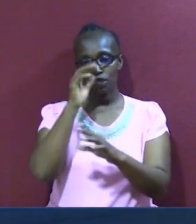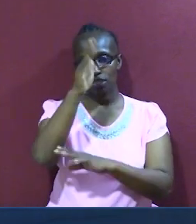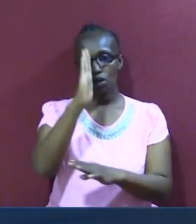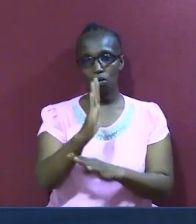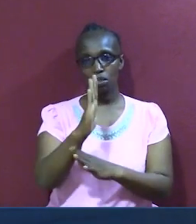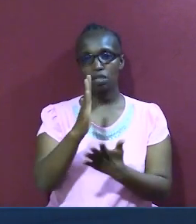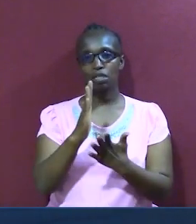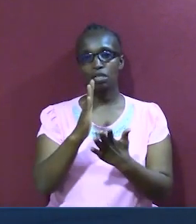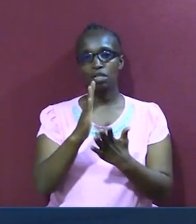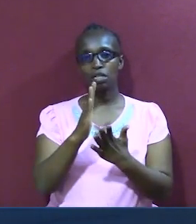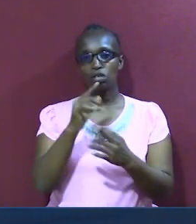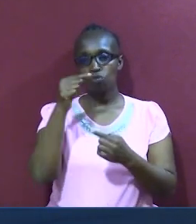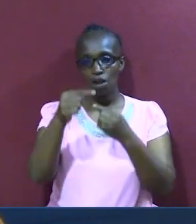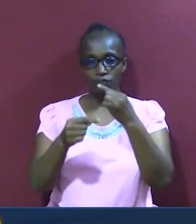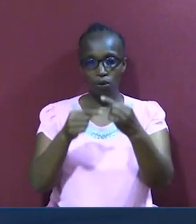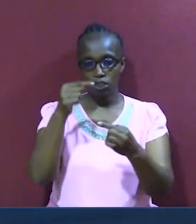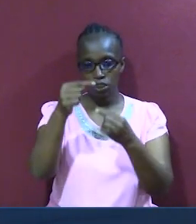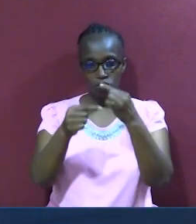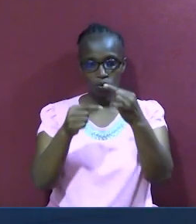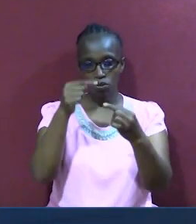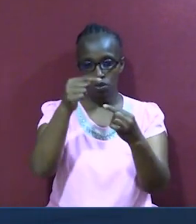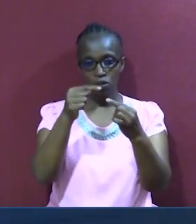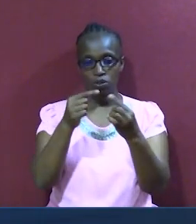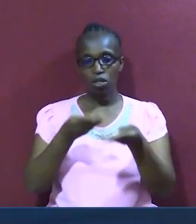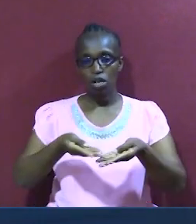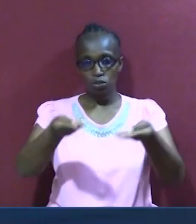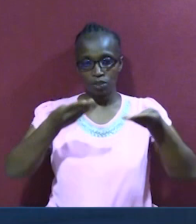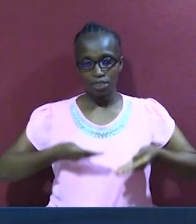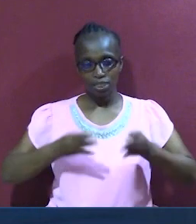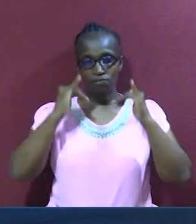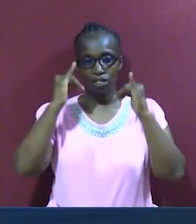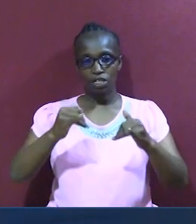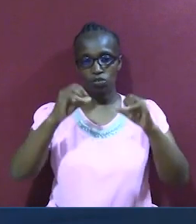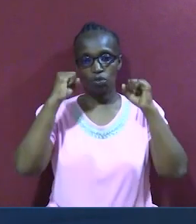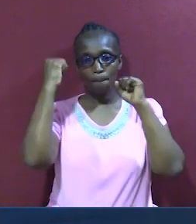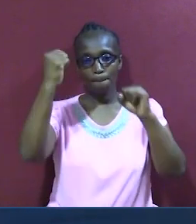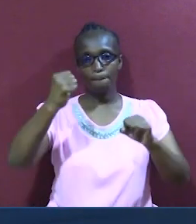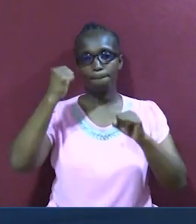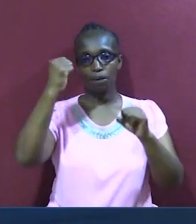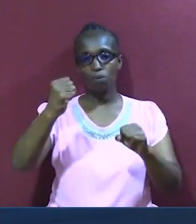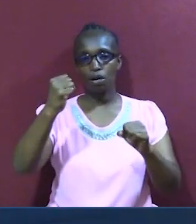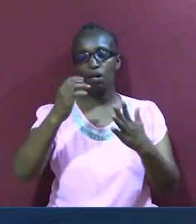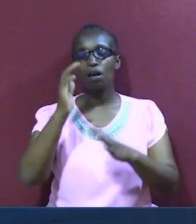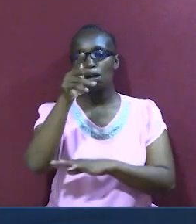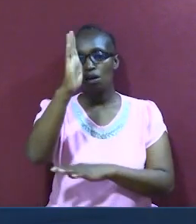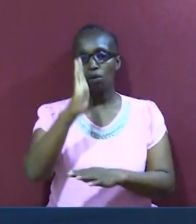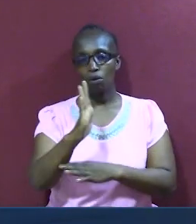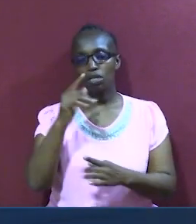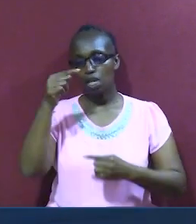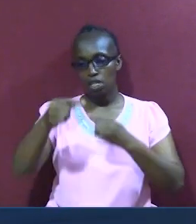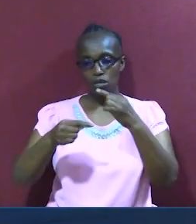mwanyezi mungu, bado unaendelea na kupokia nguvumupia, bado